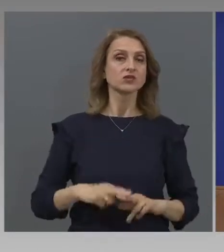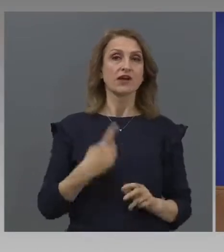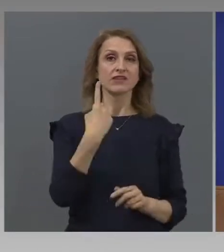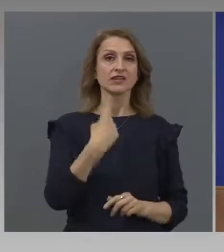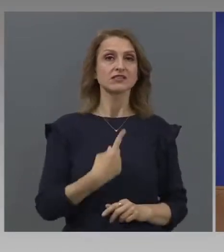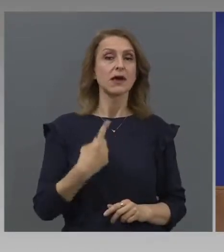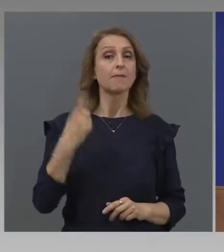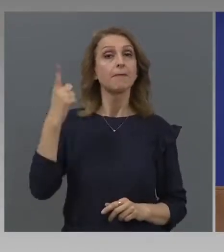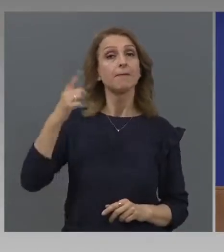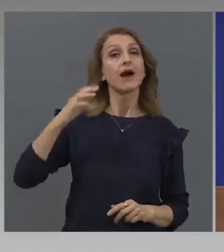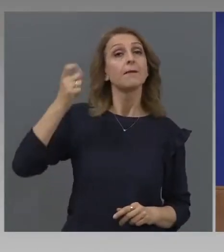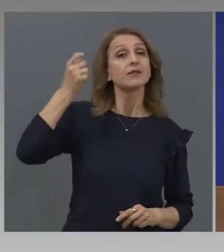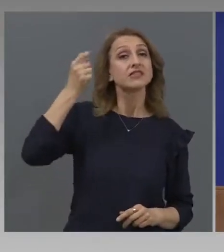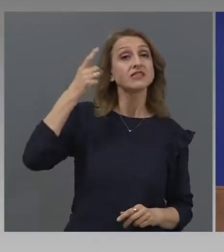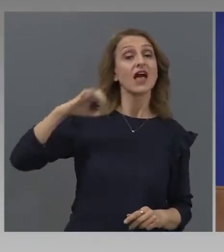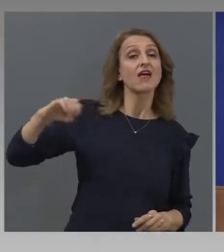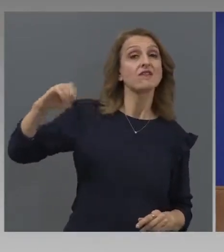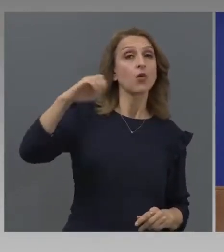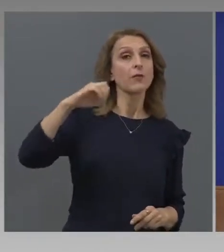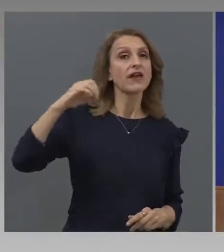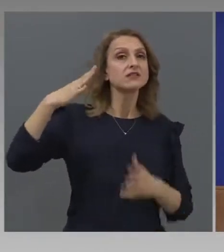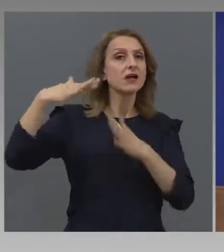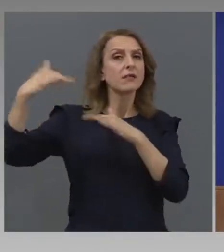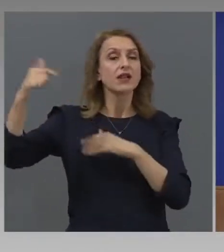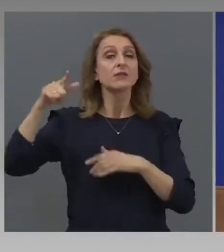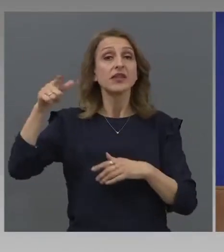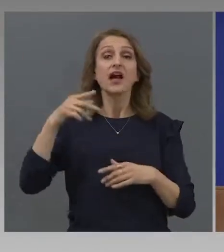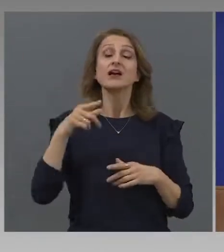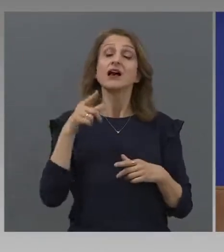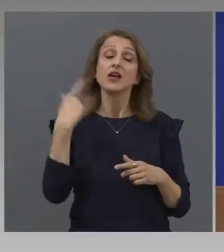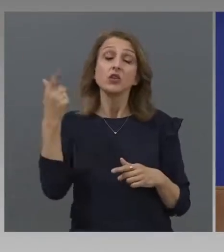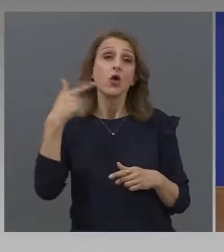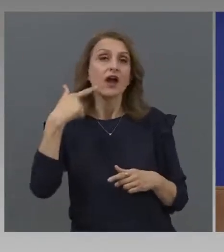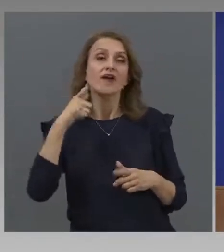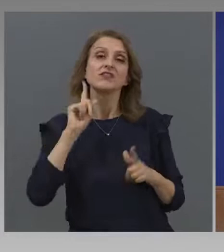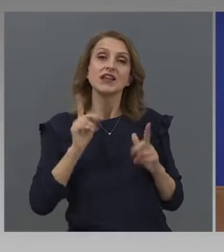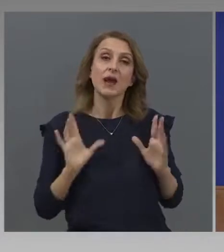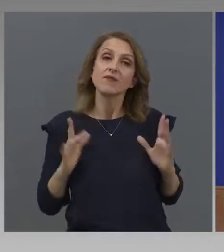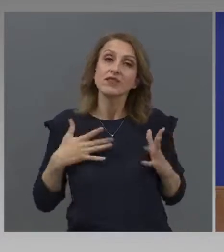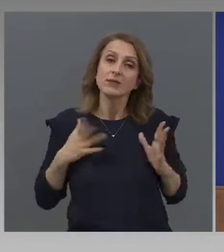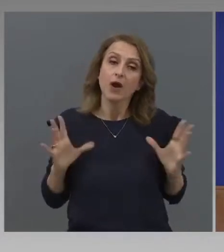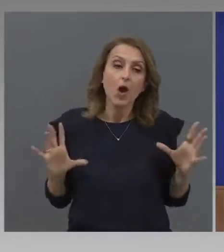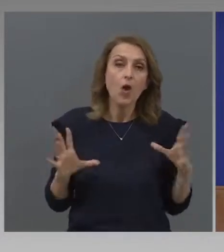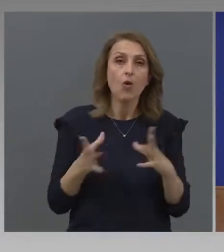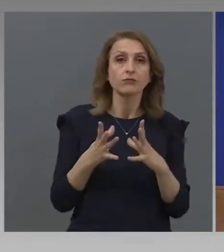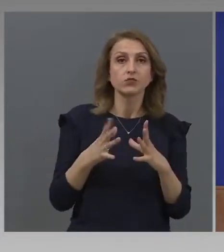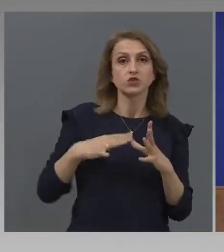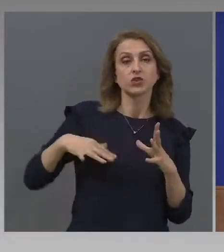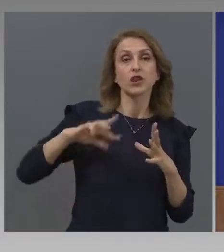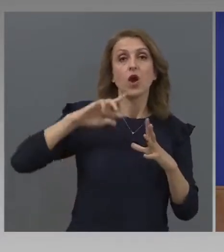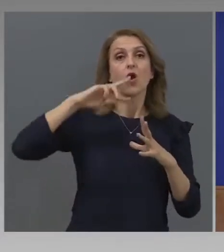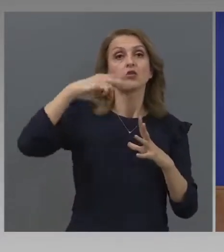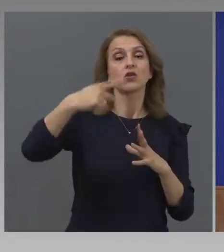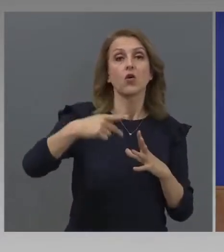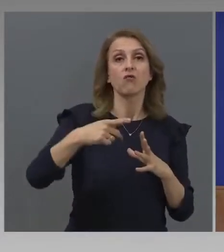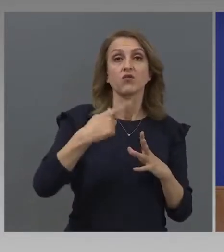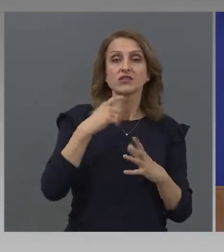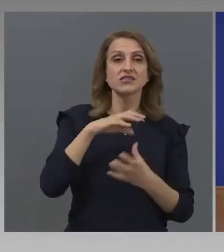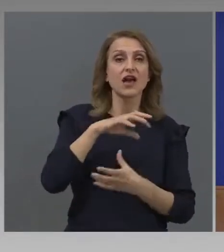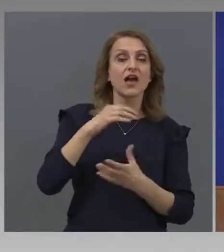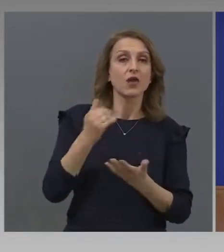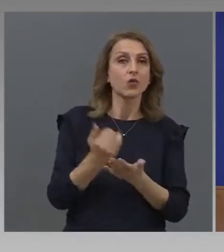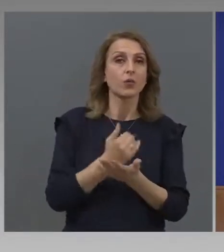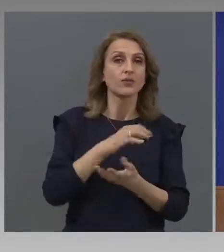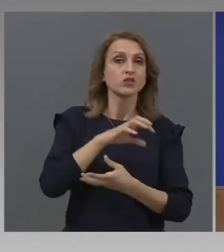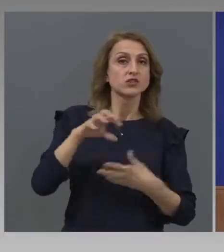председателя на Европейския парламент, за общ отговор на Европа срещу економическата криза. Какво ще бъде конкретното българско